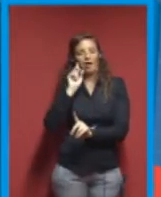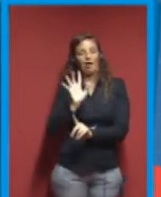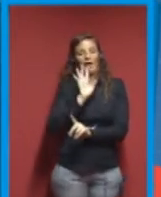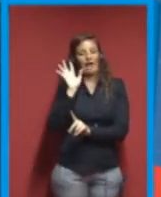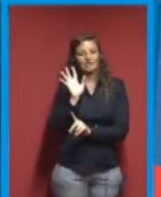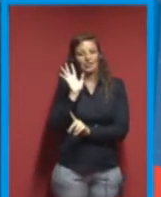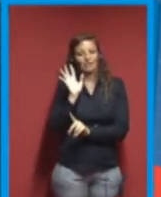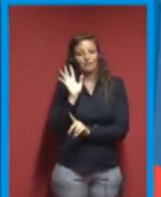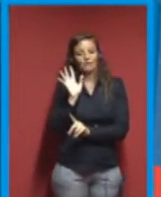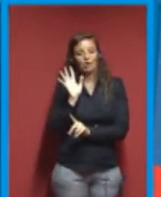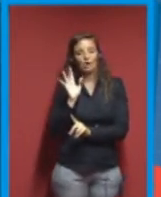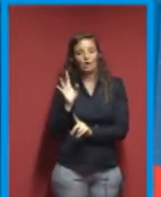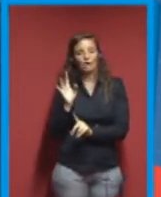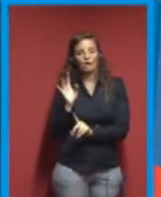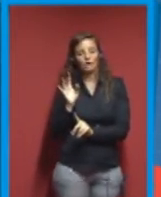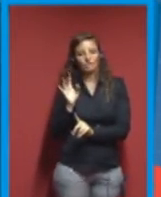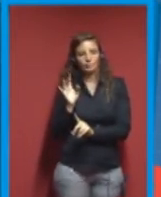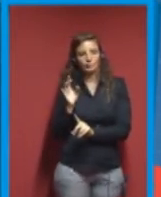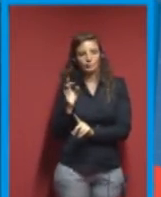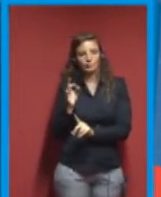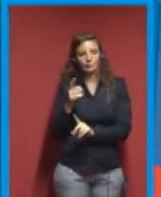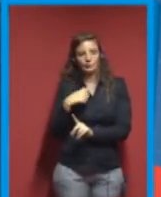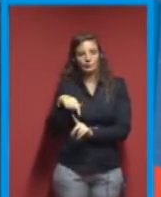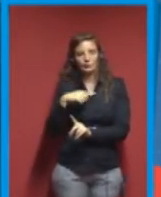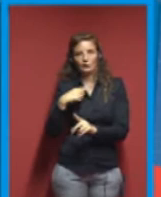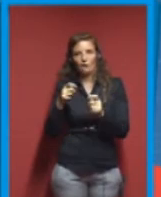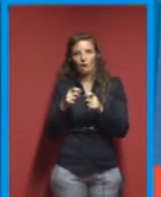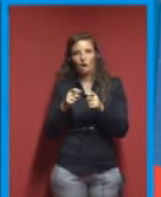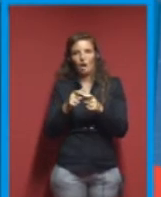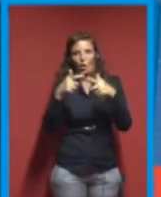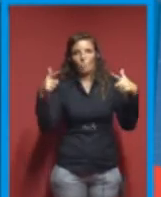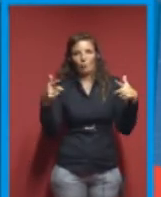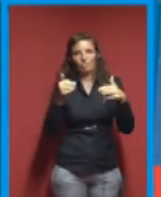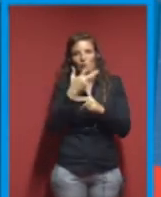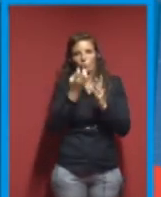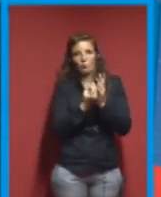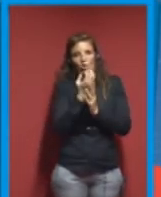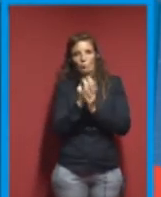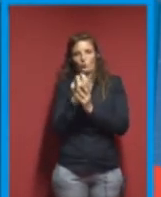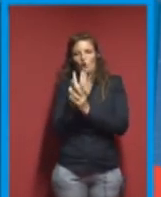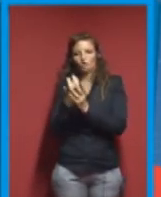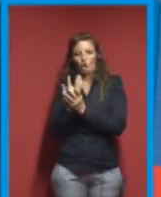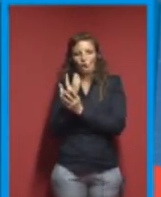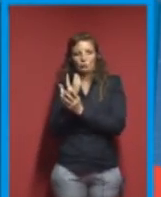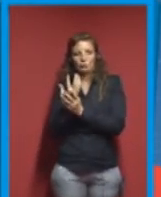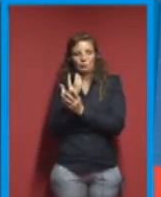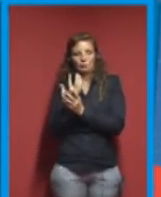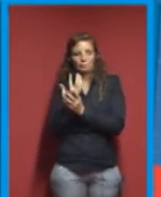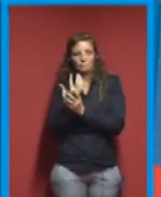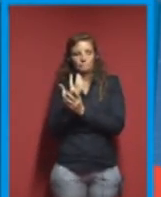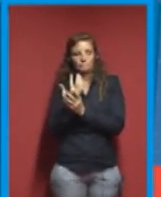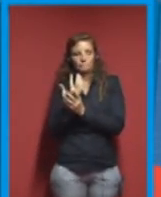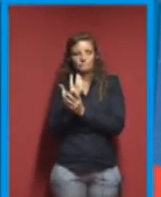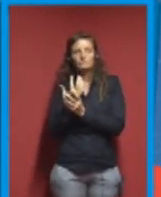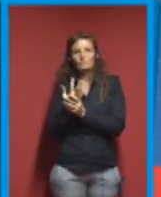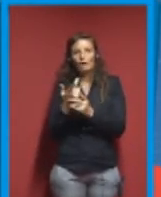aumentato il numero di prodotti che vengono usati, i prodotti